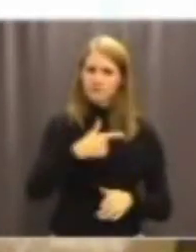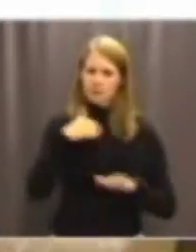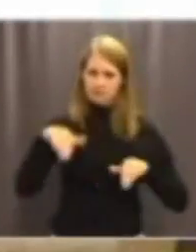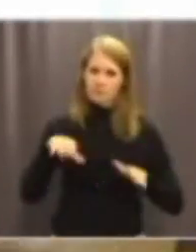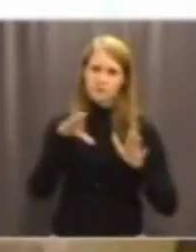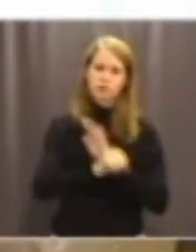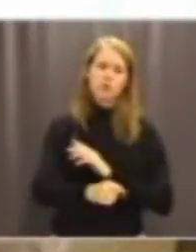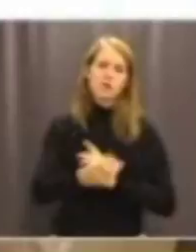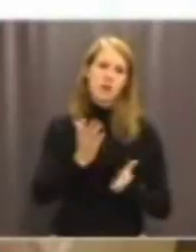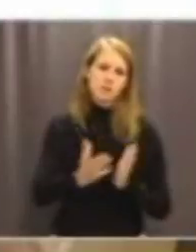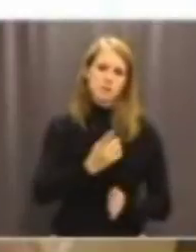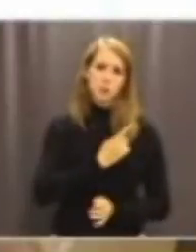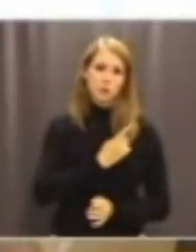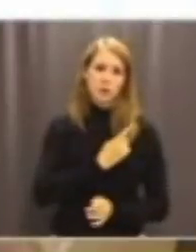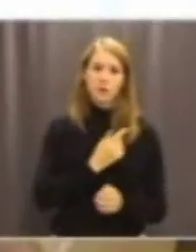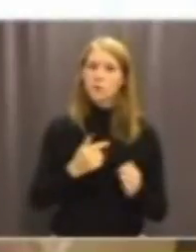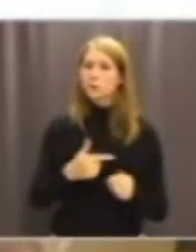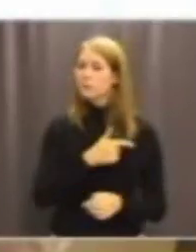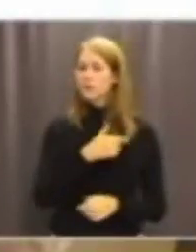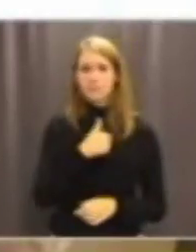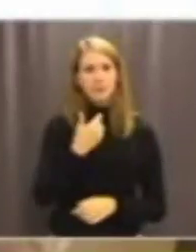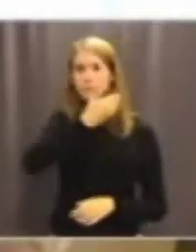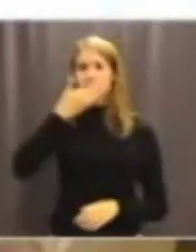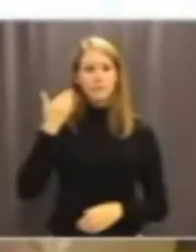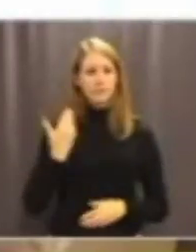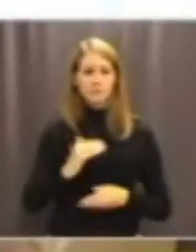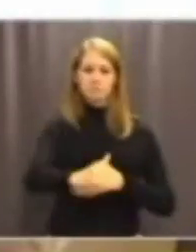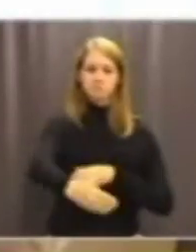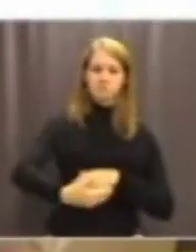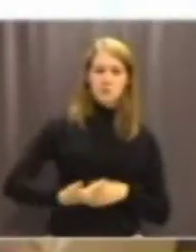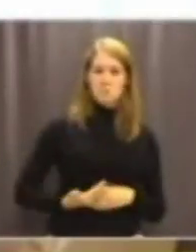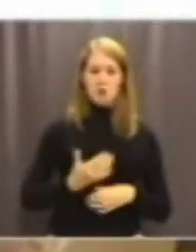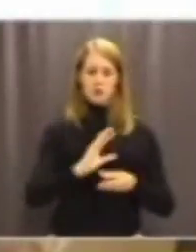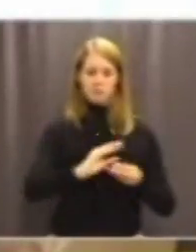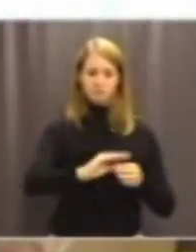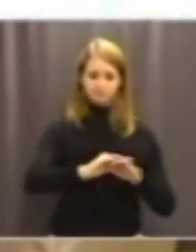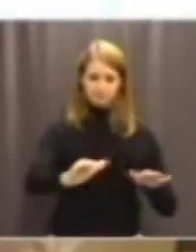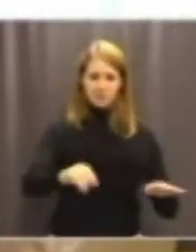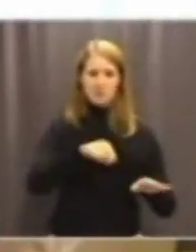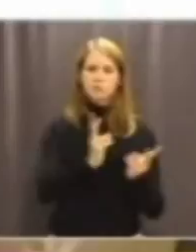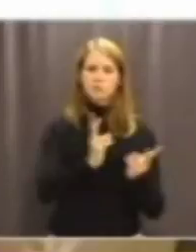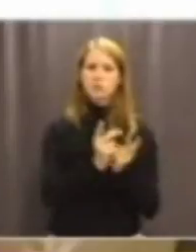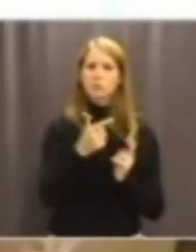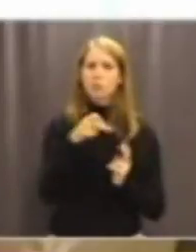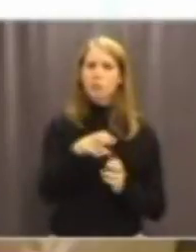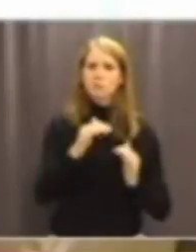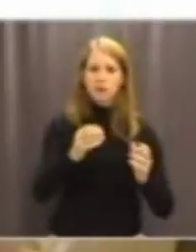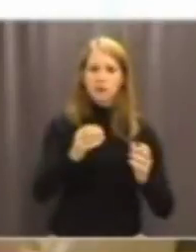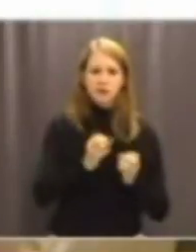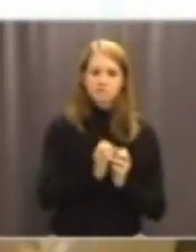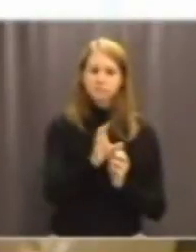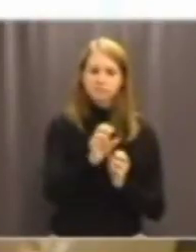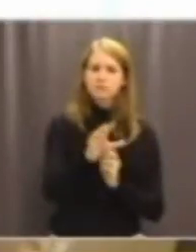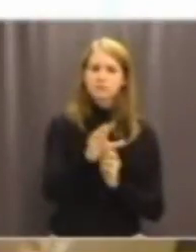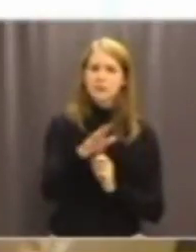och vi har inte återställt det. De här torrmåsarna ligger och läcker metangas i stora